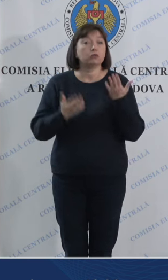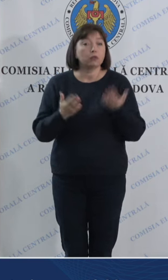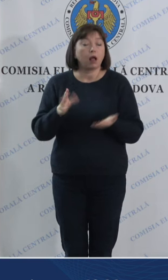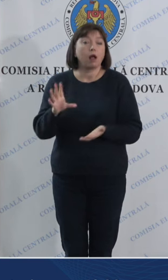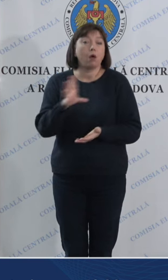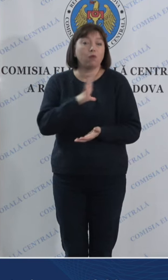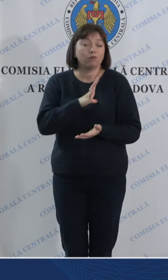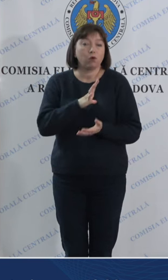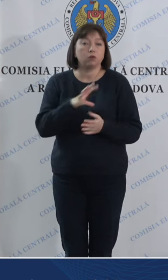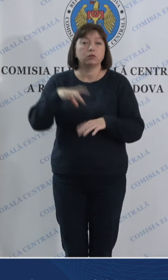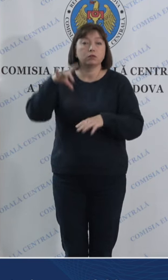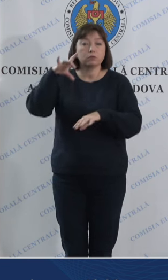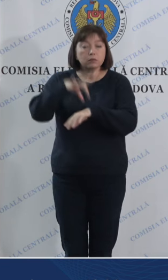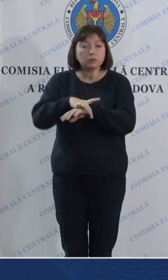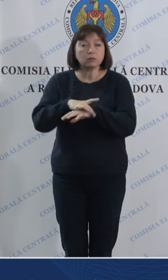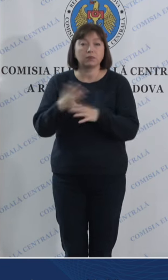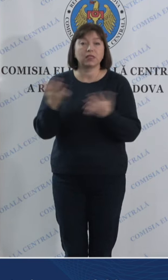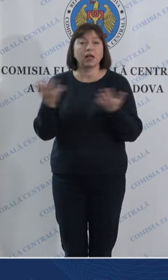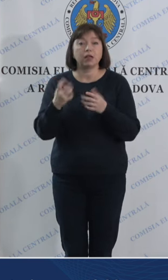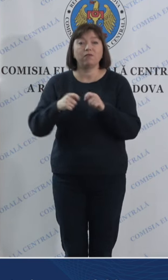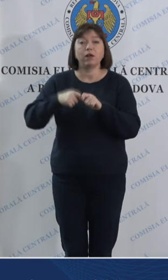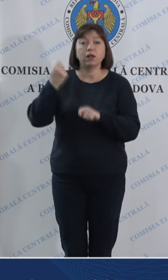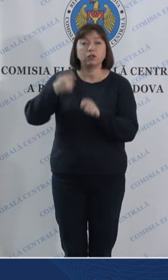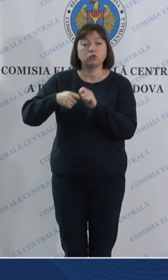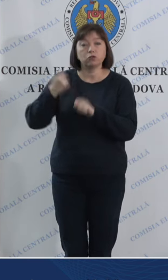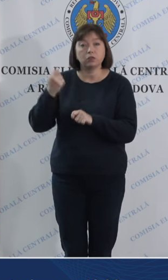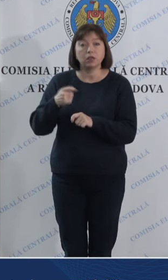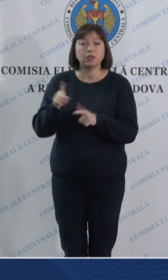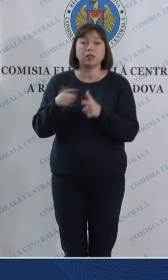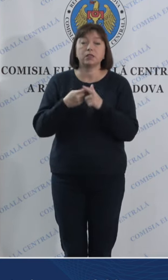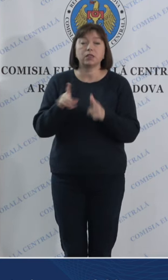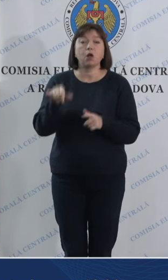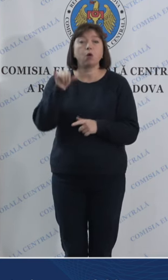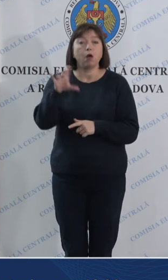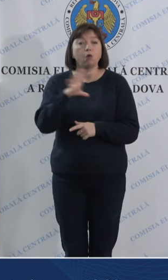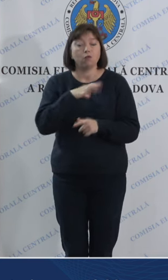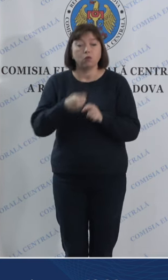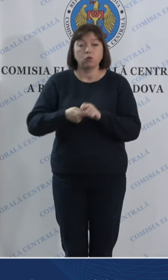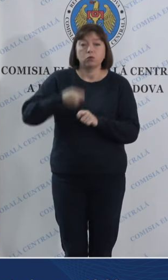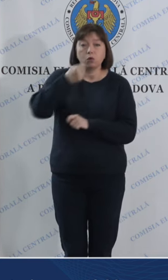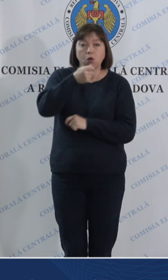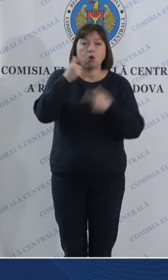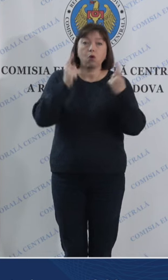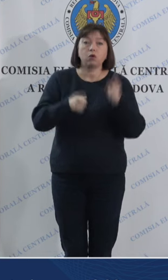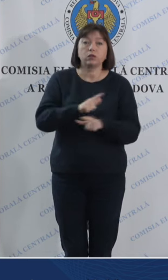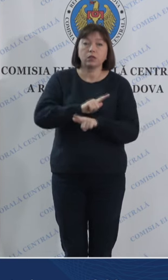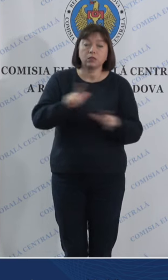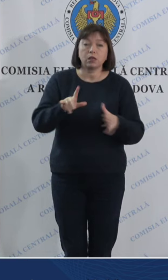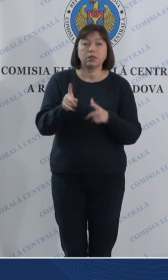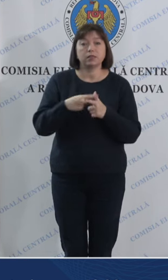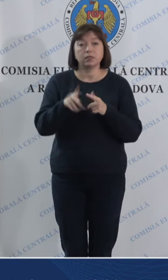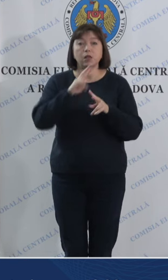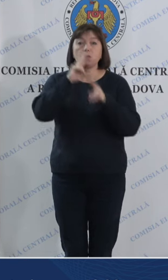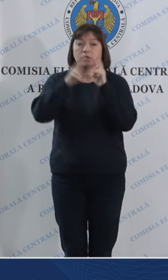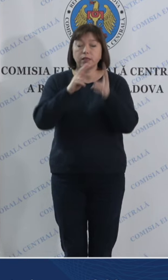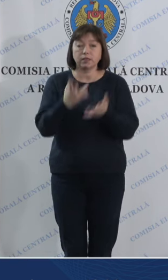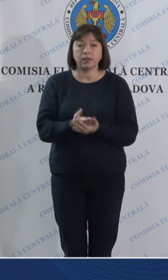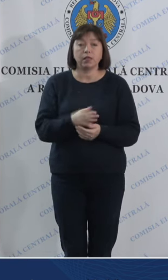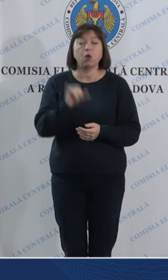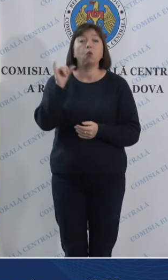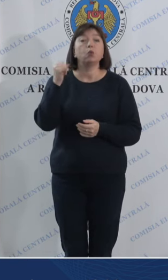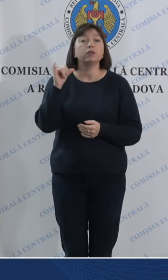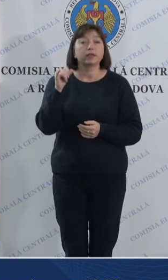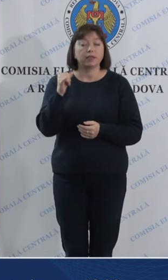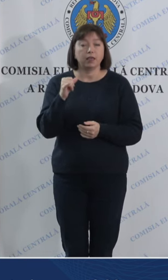fost înregistrate anumite incidente sau au avut contestații sau sesezări. De la